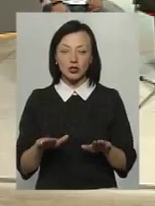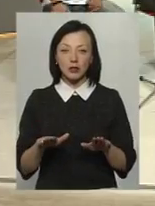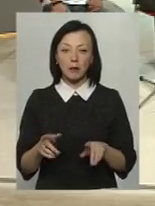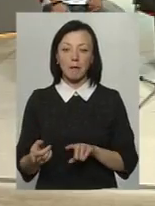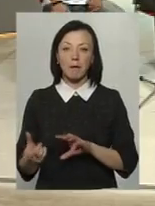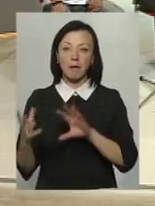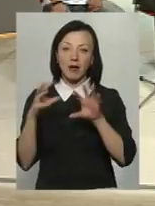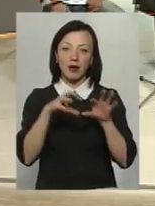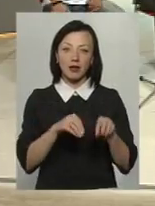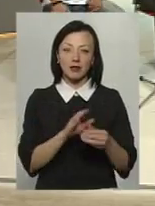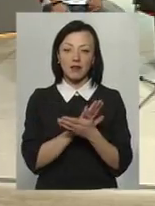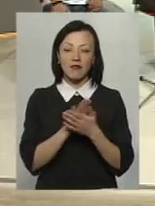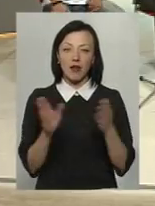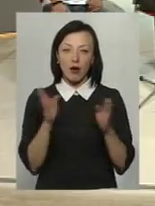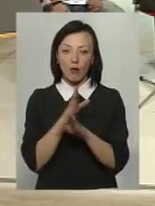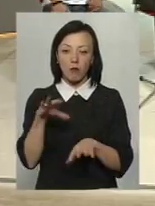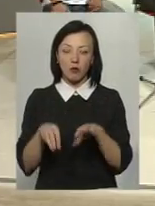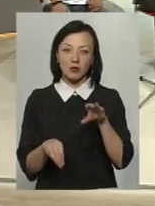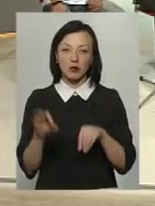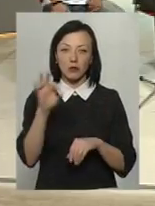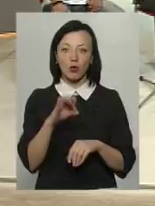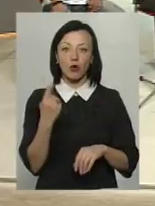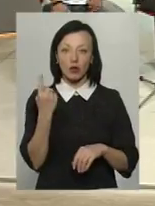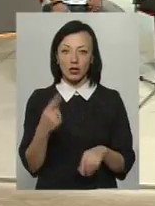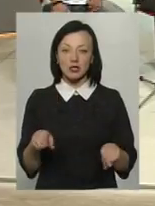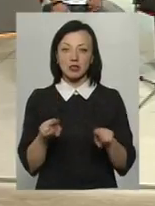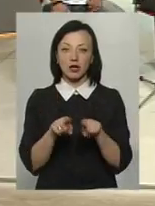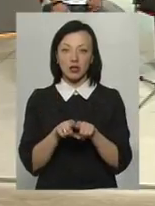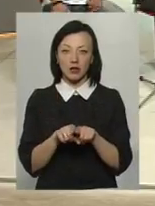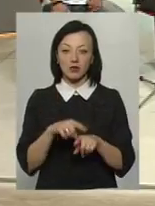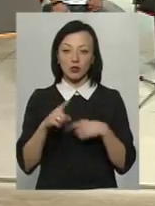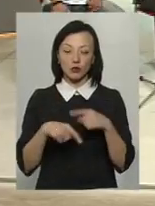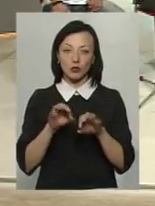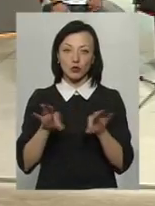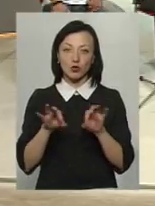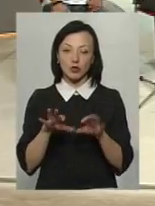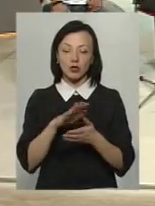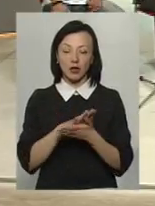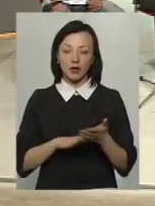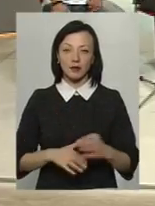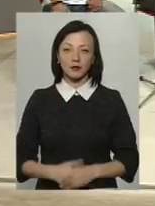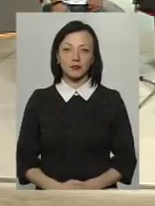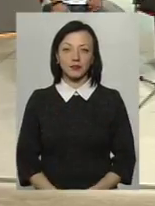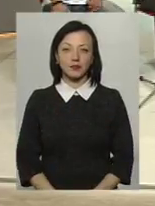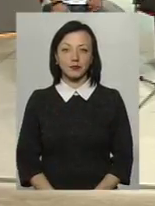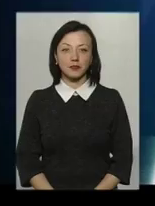переїхати в екопоселення. Про одне з таких екопоселення у наступному сюжеті. І далі ми подовжимо.